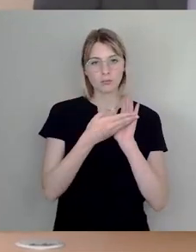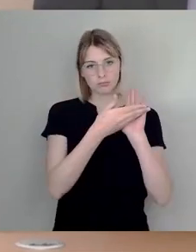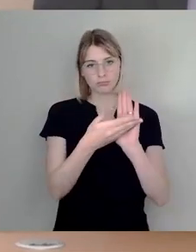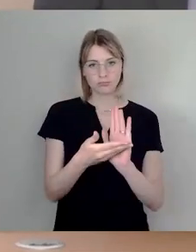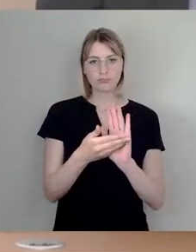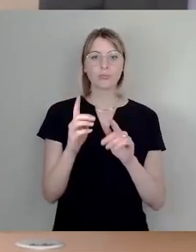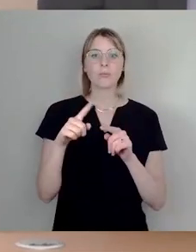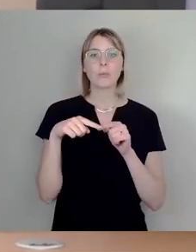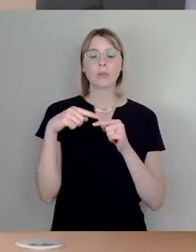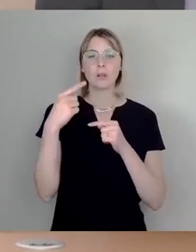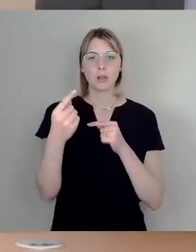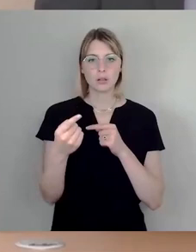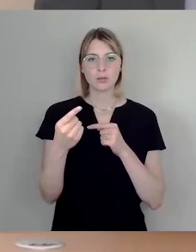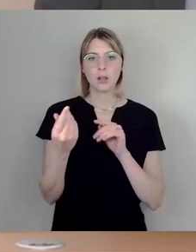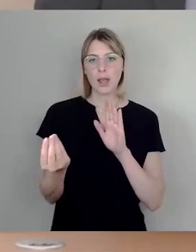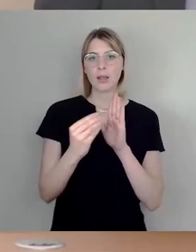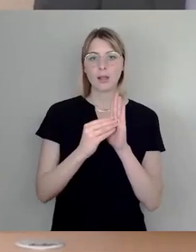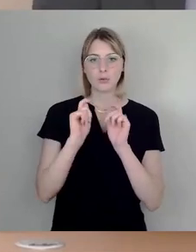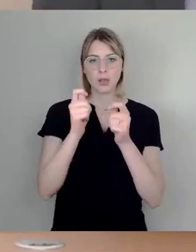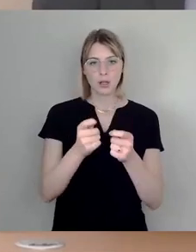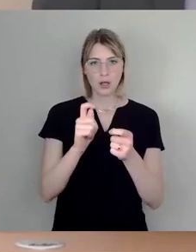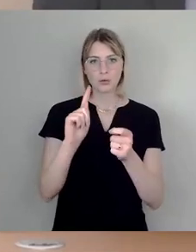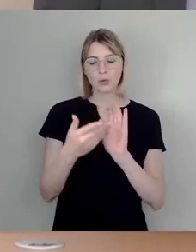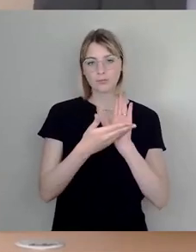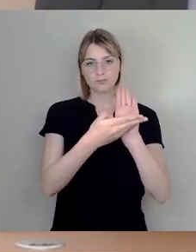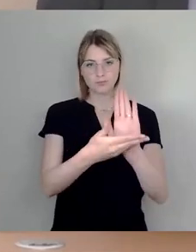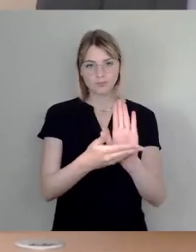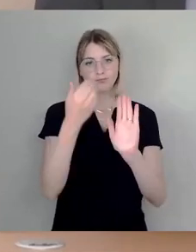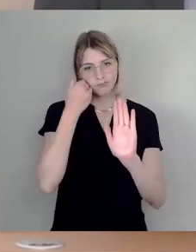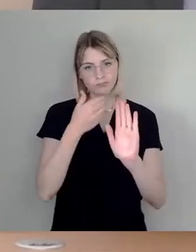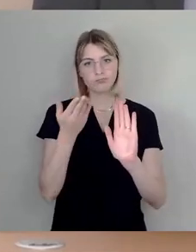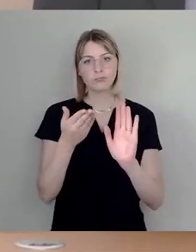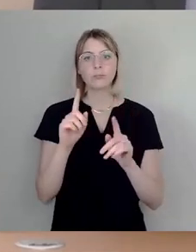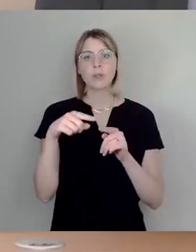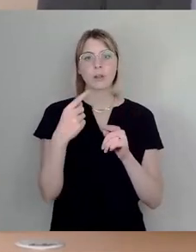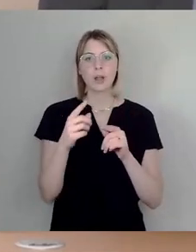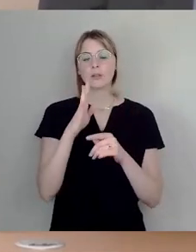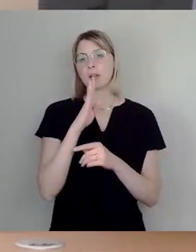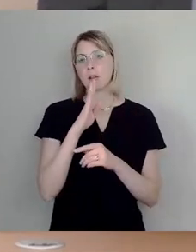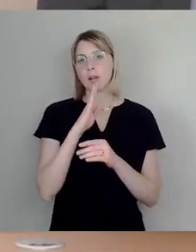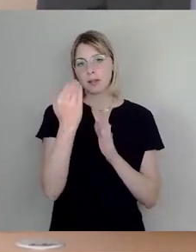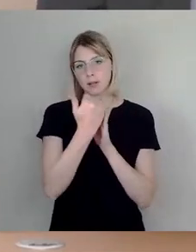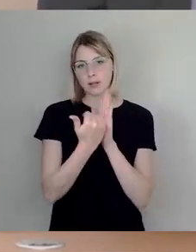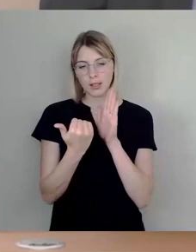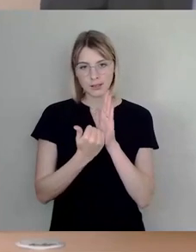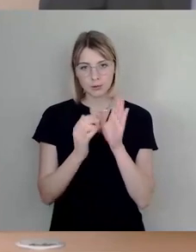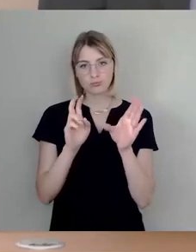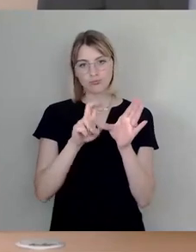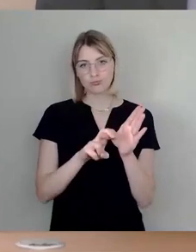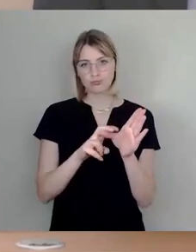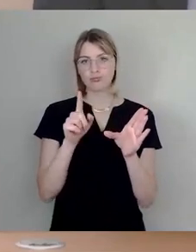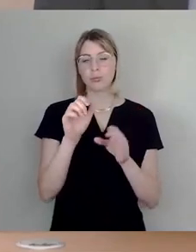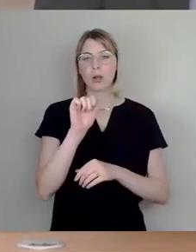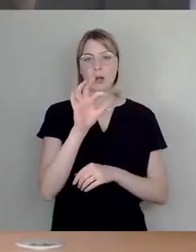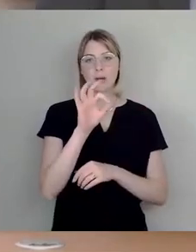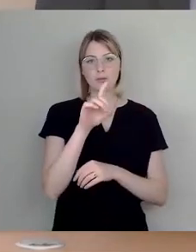den Ergänzungsantrag noch mit einbringen, dann würden wir in die Rednerliste einsteigen. Dort wäre die AfD-Fraktion